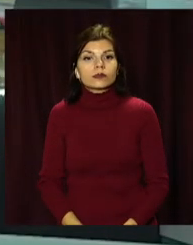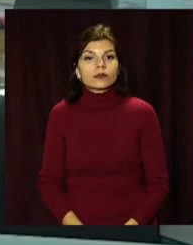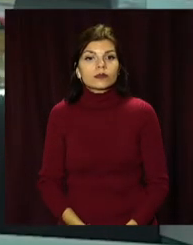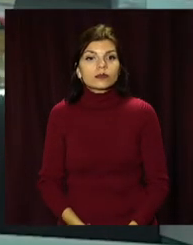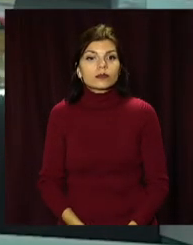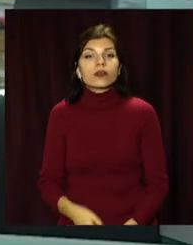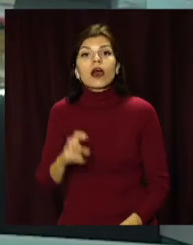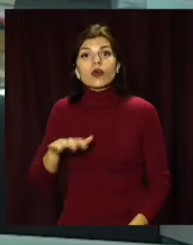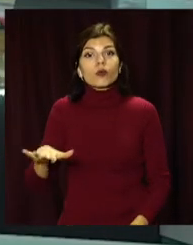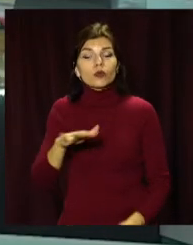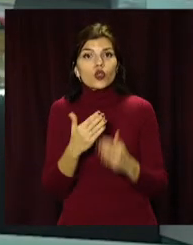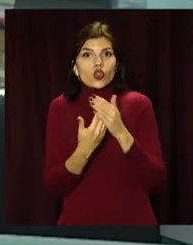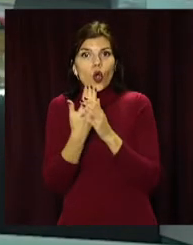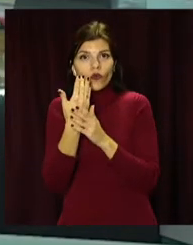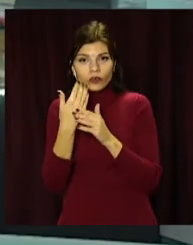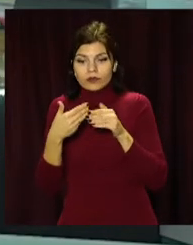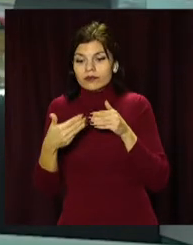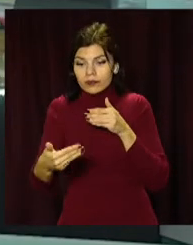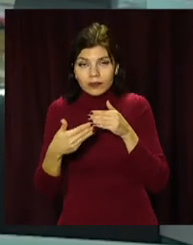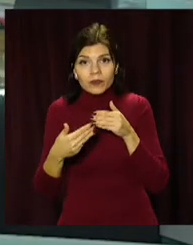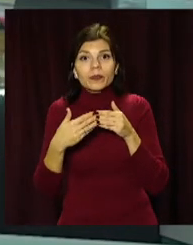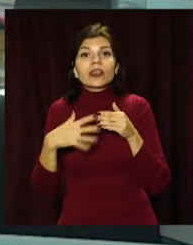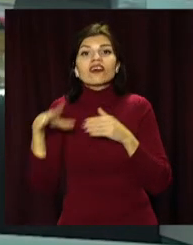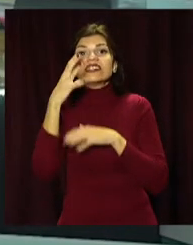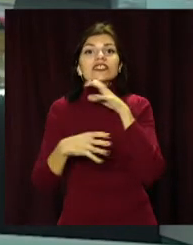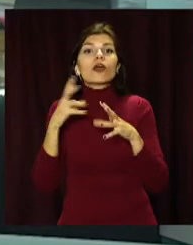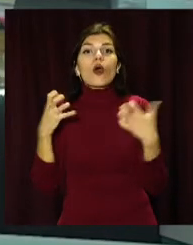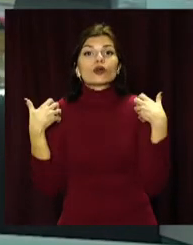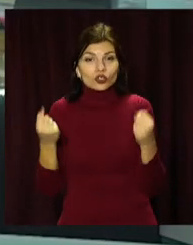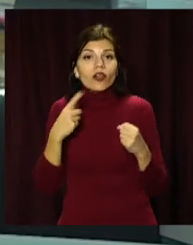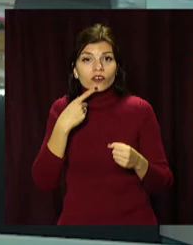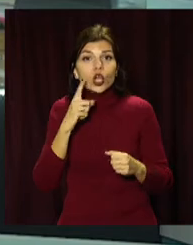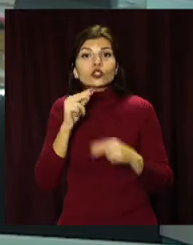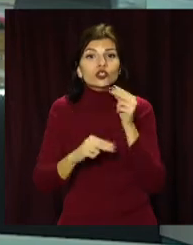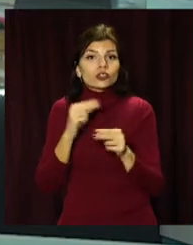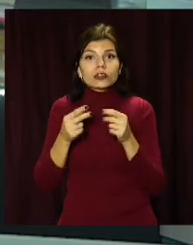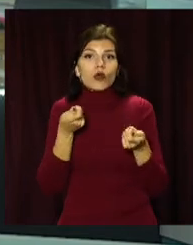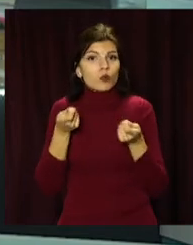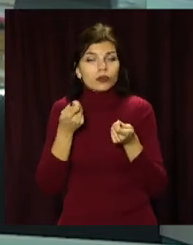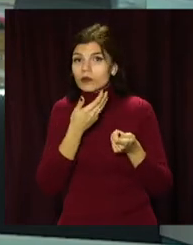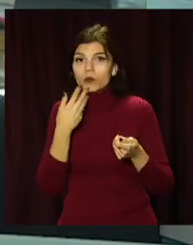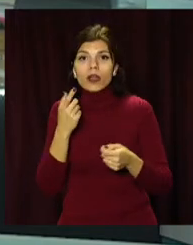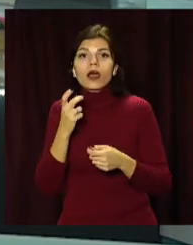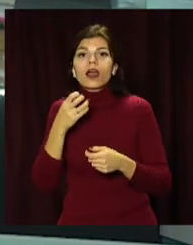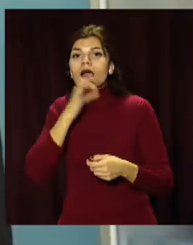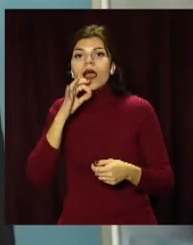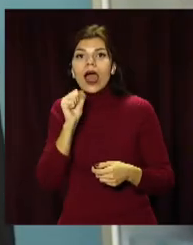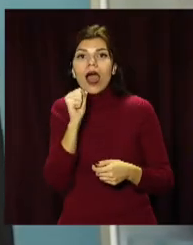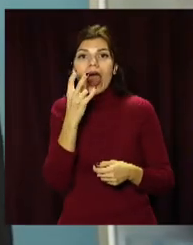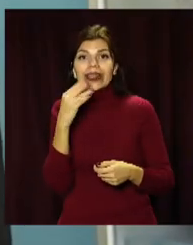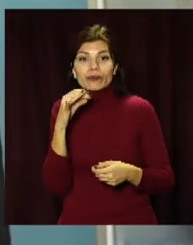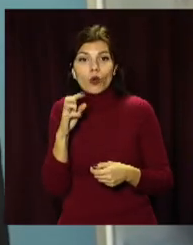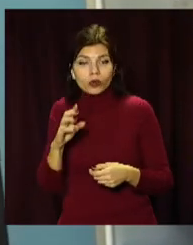На порозі нової пандемії у Всесвітній організації охорони здоров'я кажуть, через неконтрольований прийом антибіотиків може